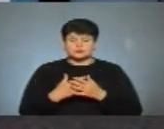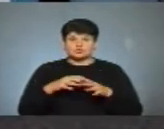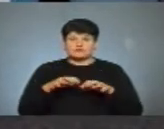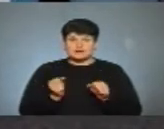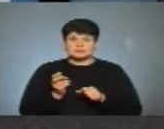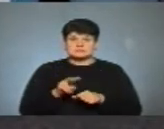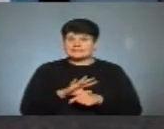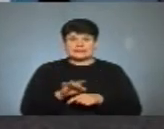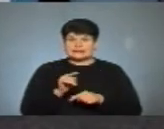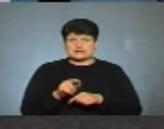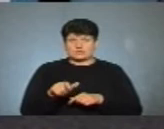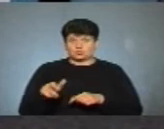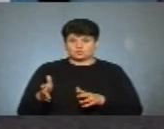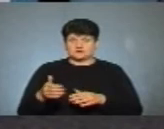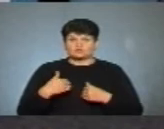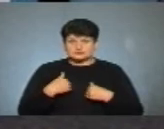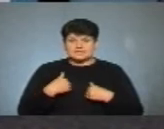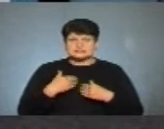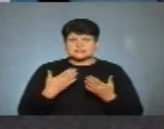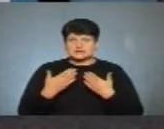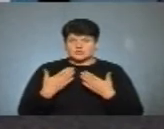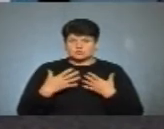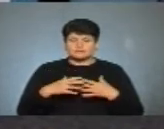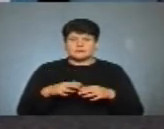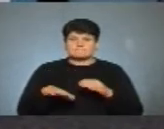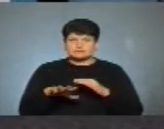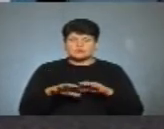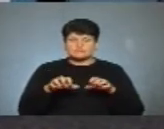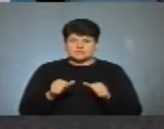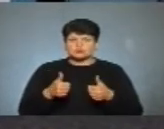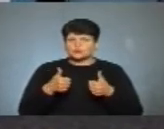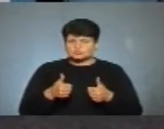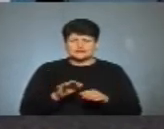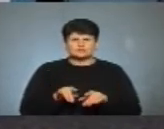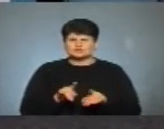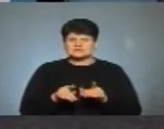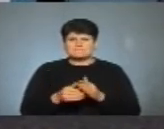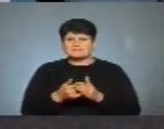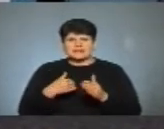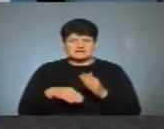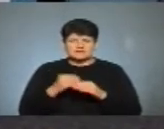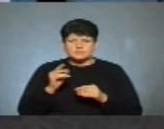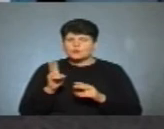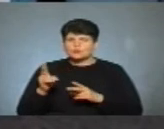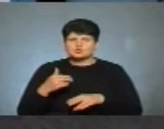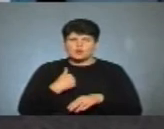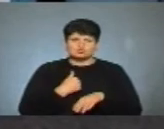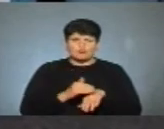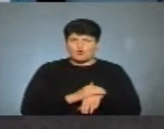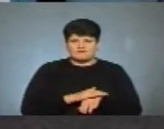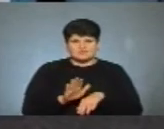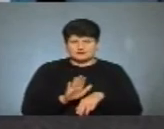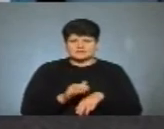прийшли не ті люди. В нас діалогова платформа з владою хороша. Не тому, що це передвиборча компанія, не тому, що я там хочу когось похвалити.